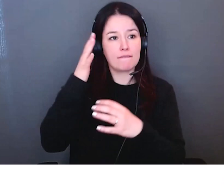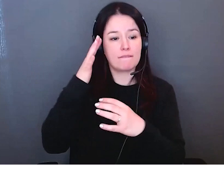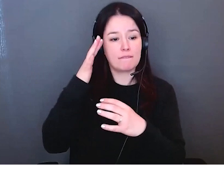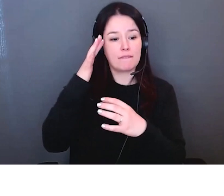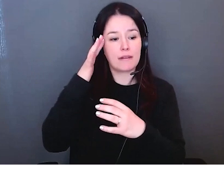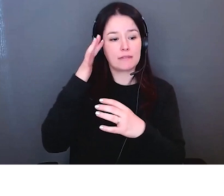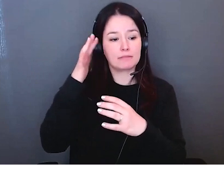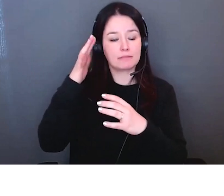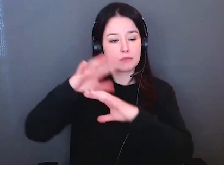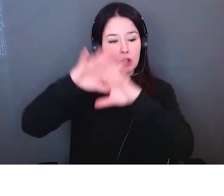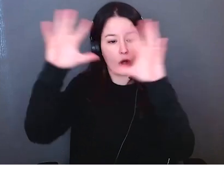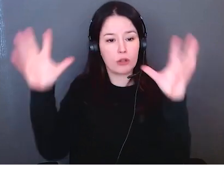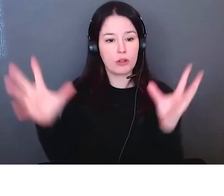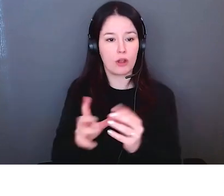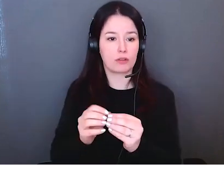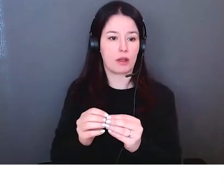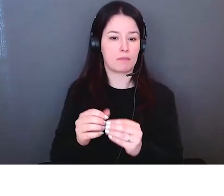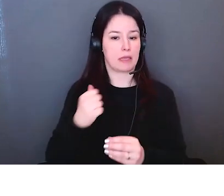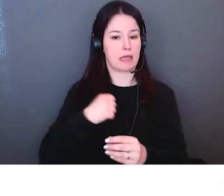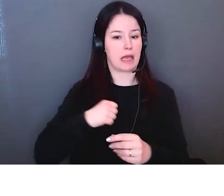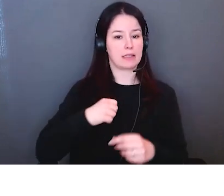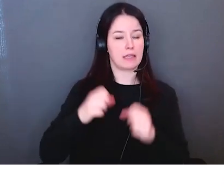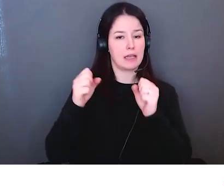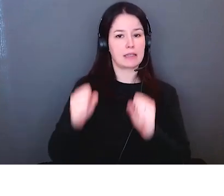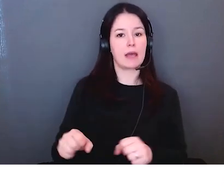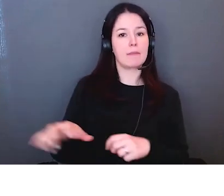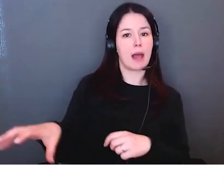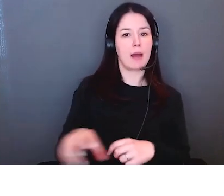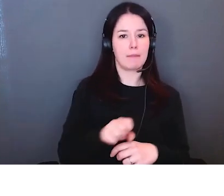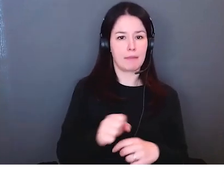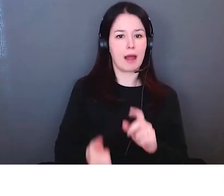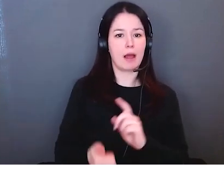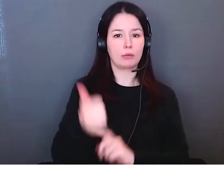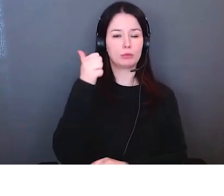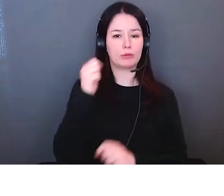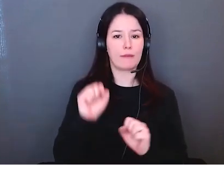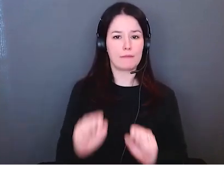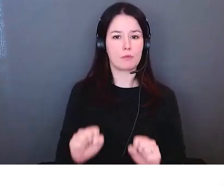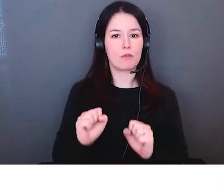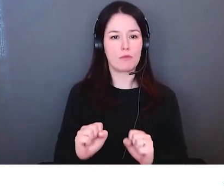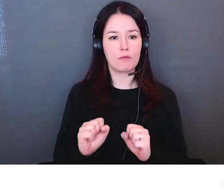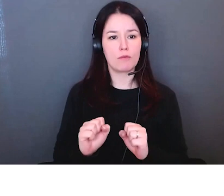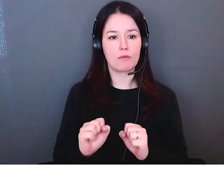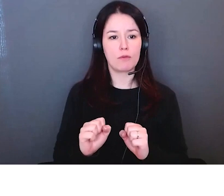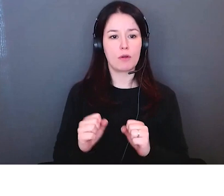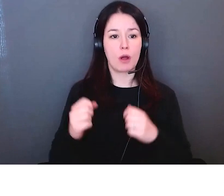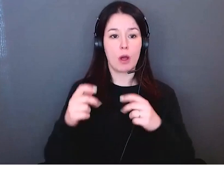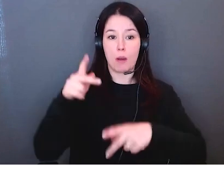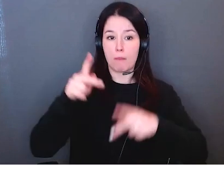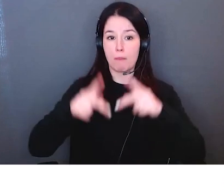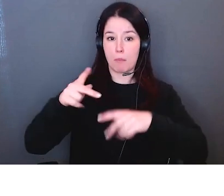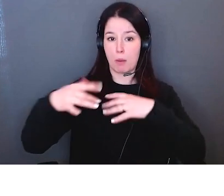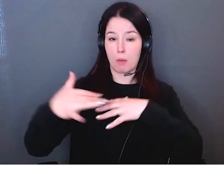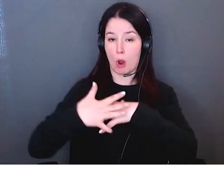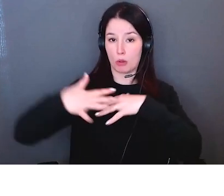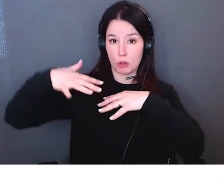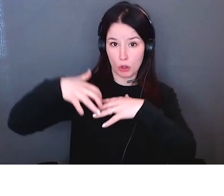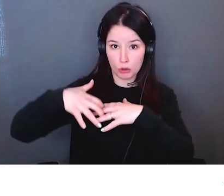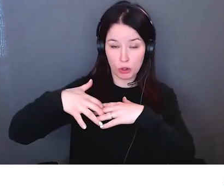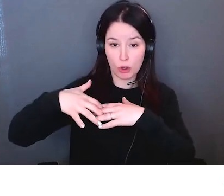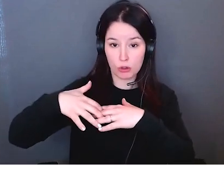mais en fait on se voit avec ce respect de vivre en paix et en harmonie